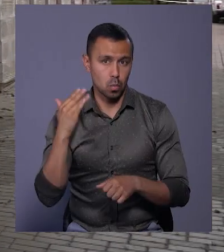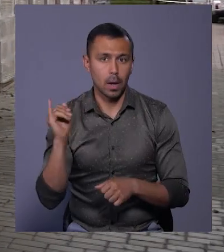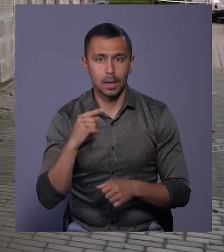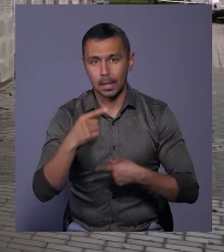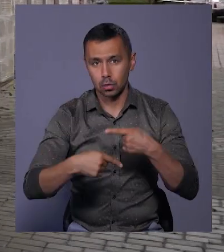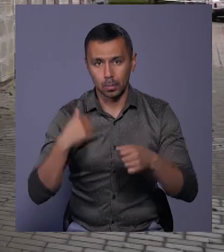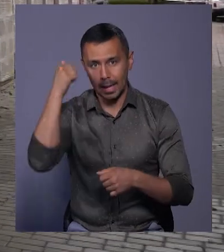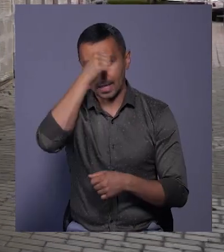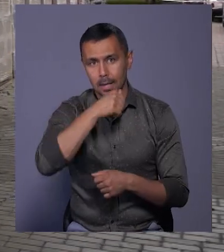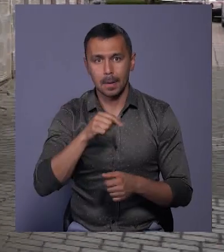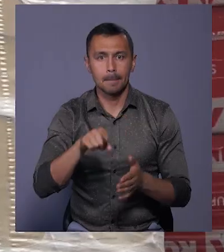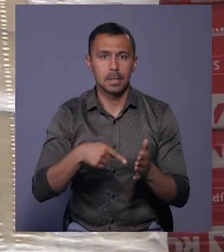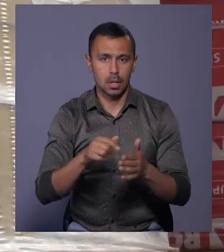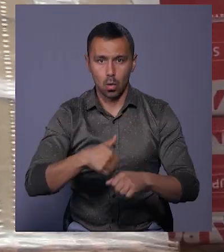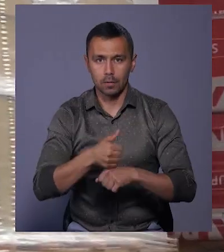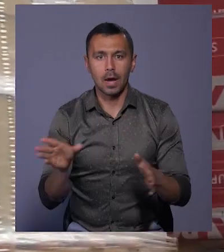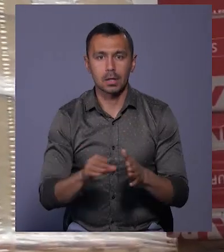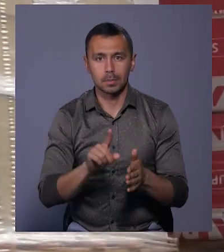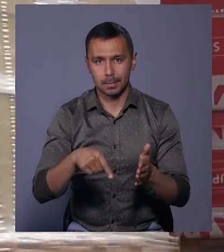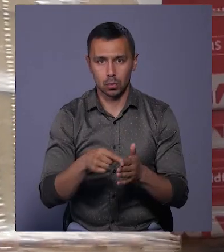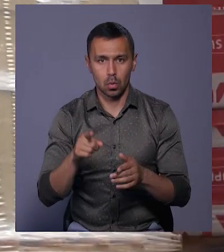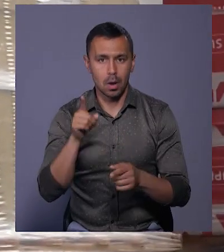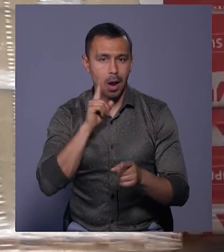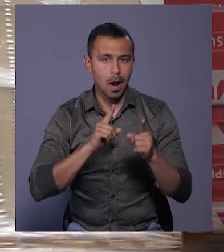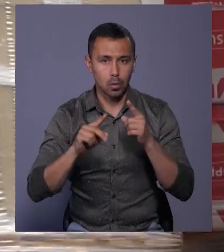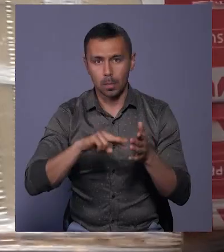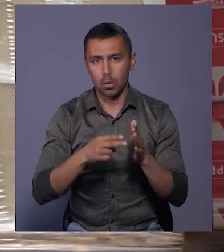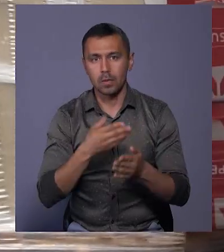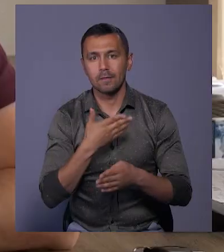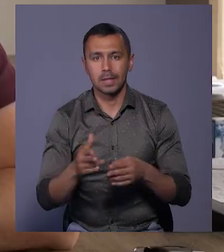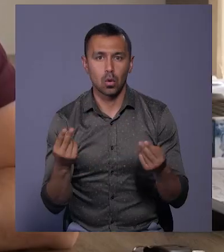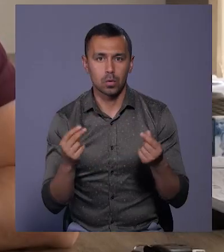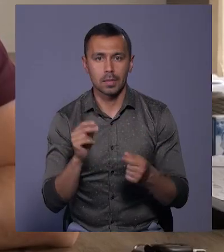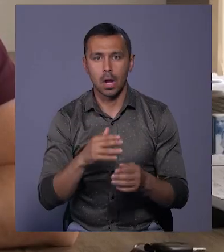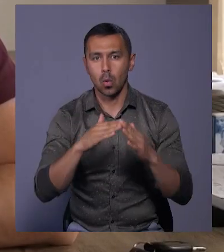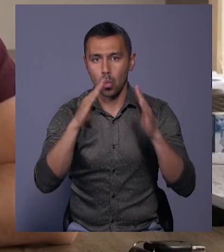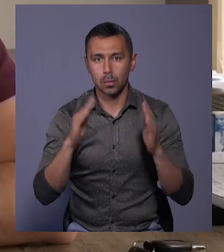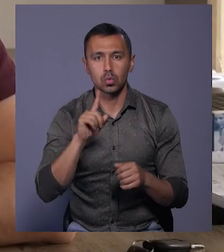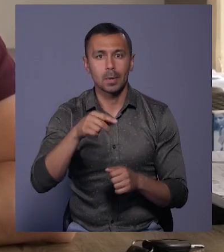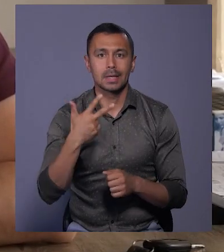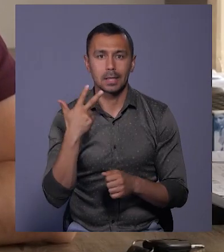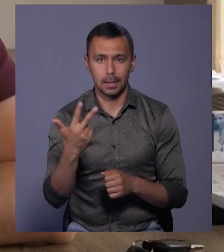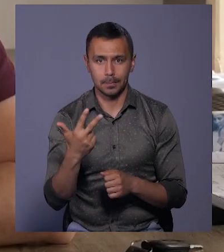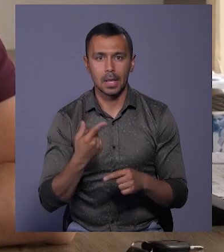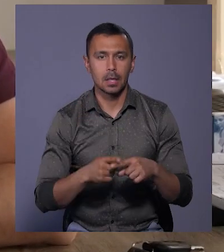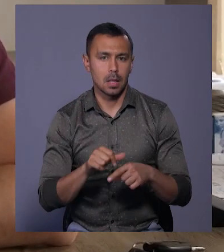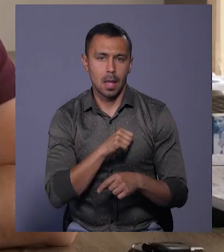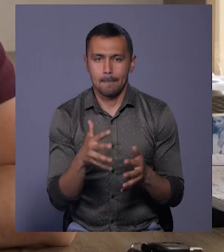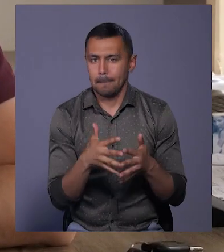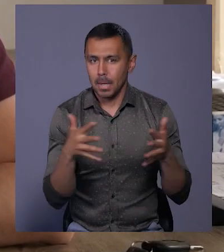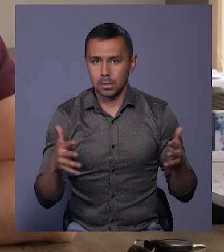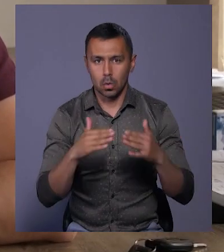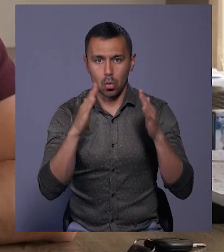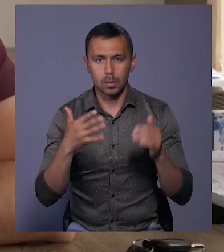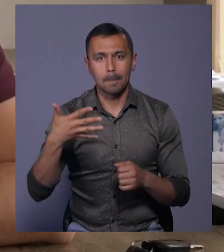І на наступний рік міський голова разом з міською радою планують виділення коштів на корпус номер три. Корпус номер три – це найбільший корпус,